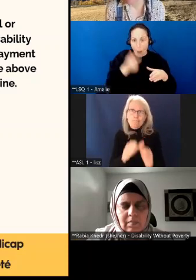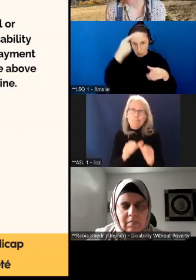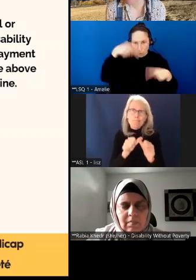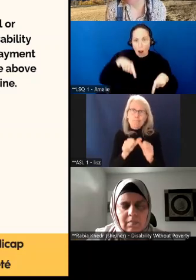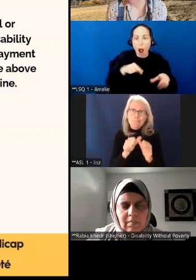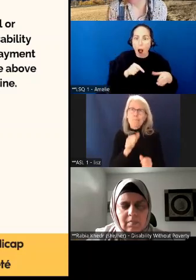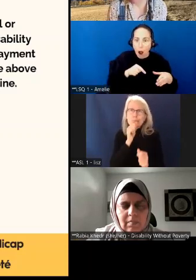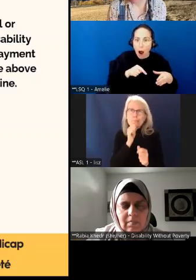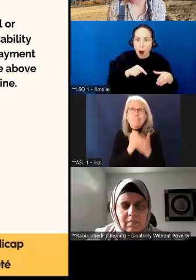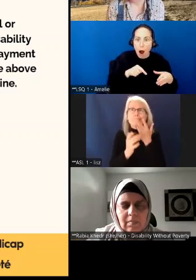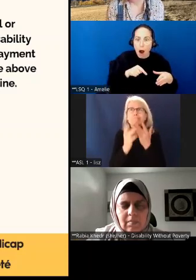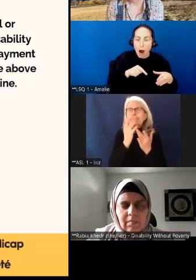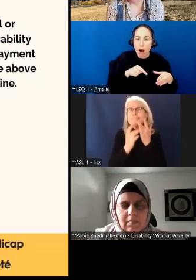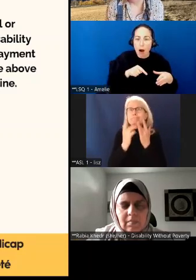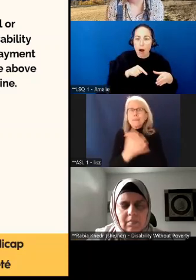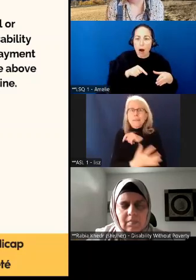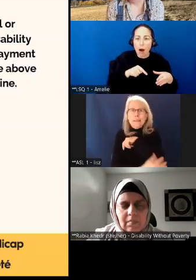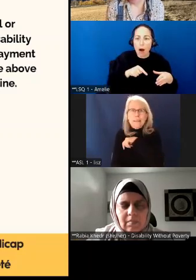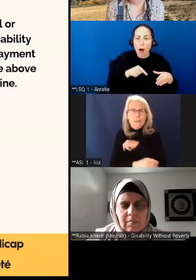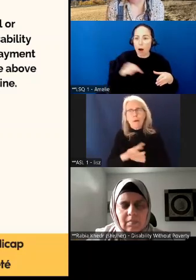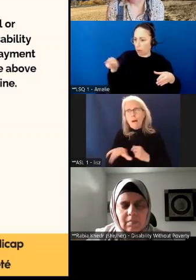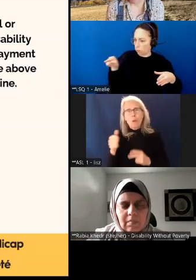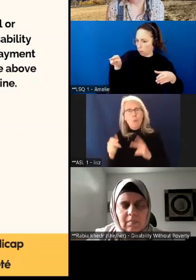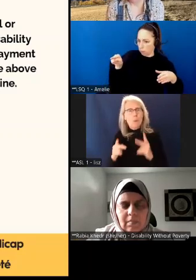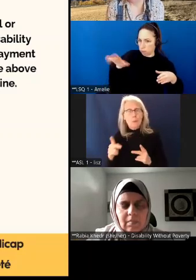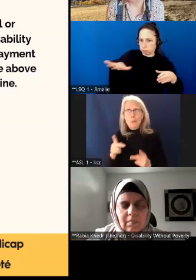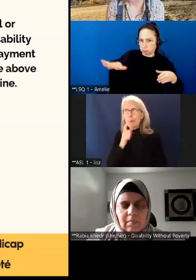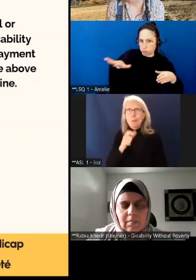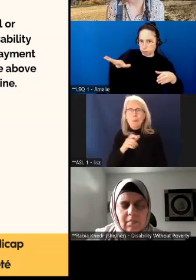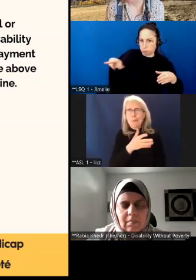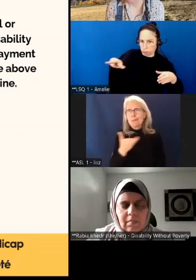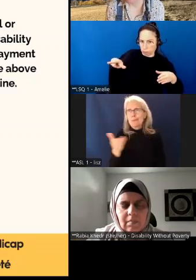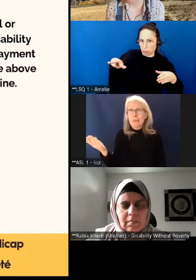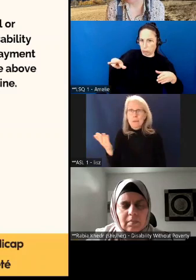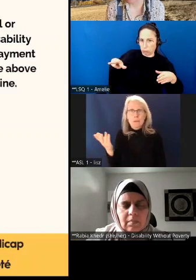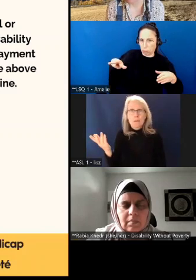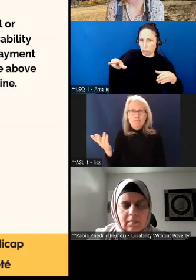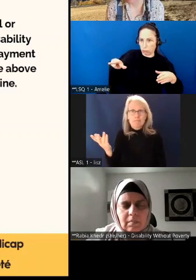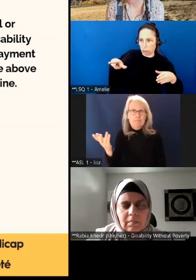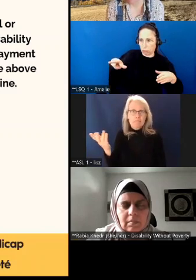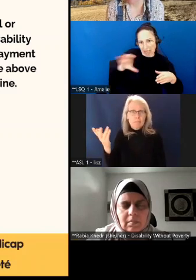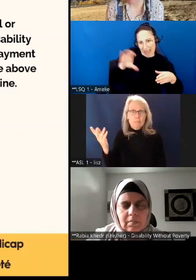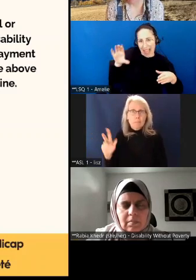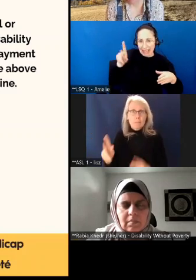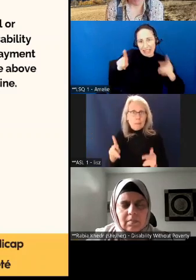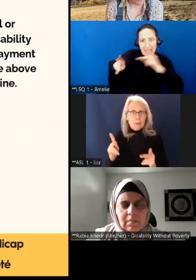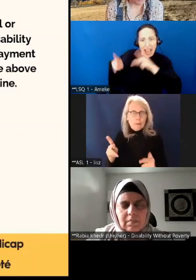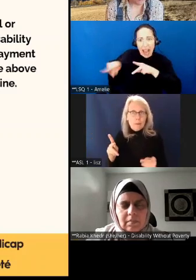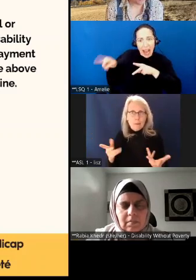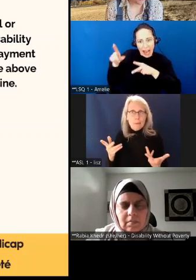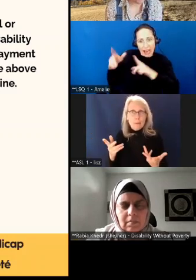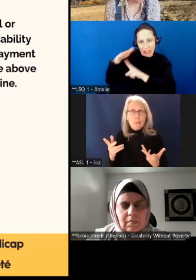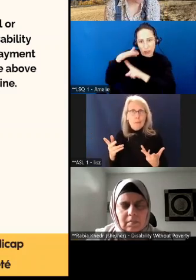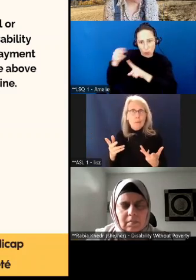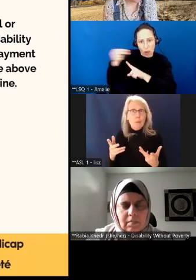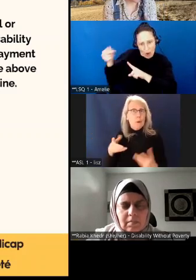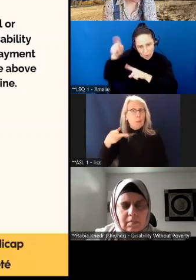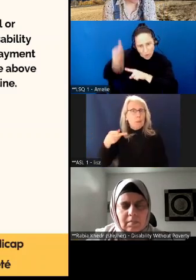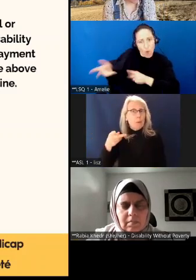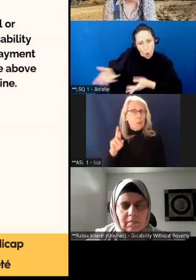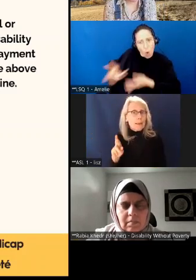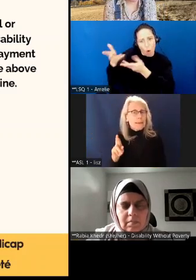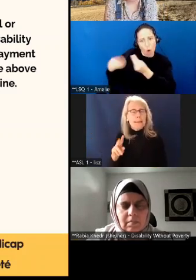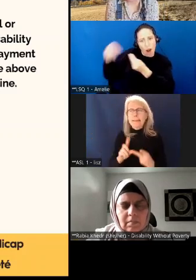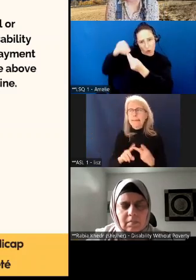leurs co-citoyens et co-citoyennes canadiens méritent d'avoir une prestation canadienne